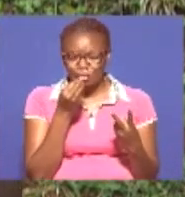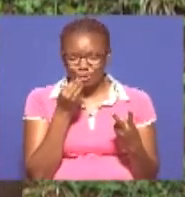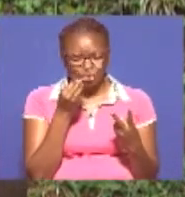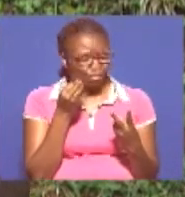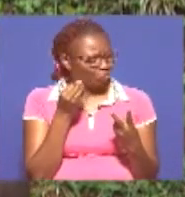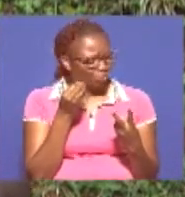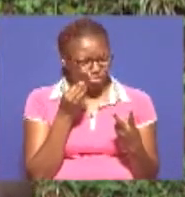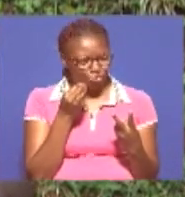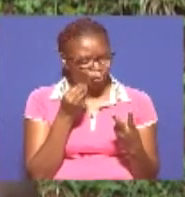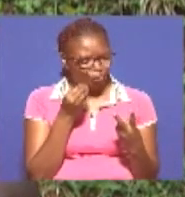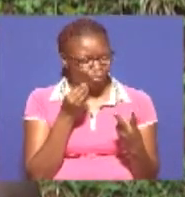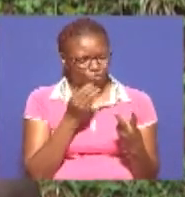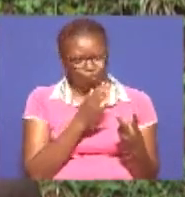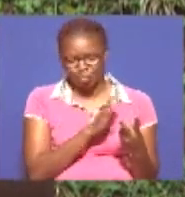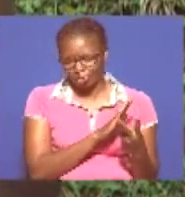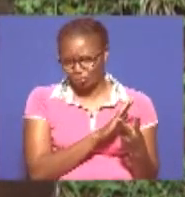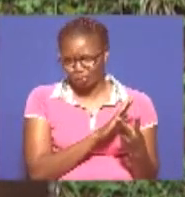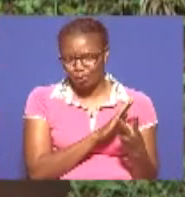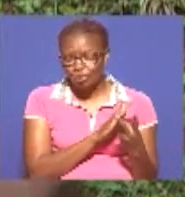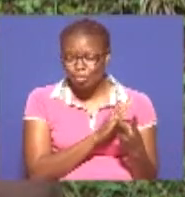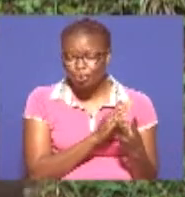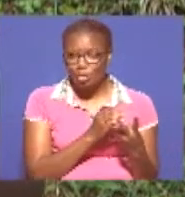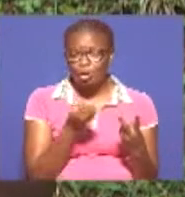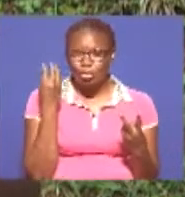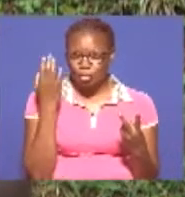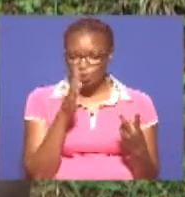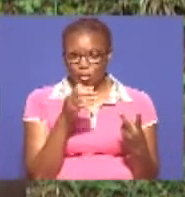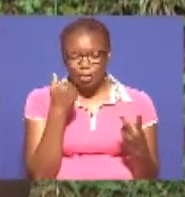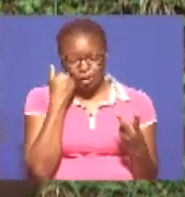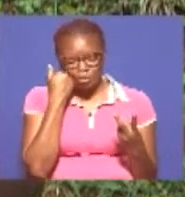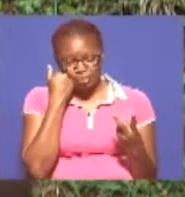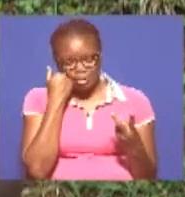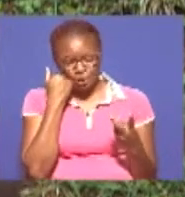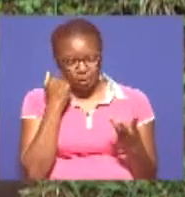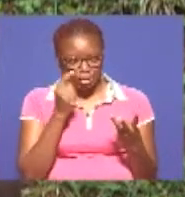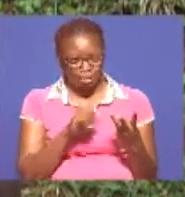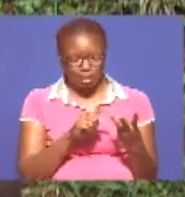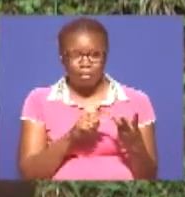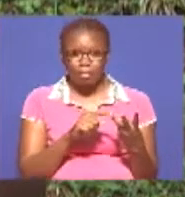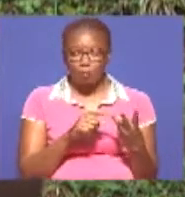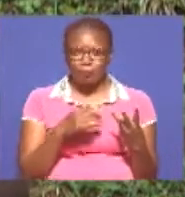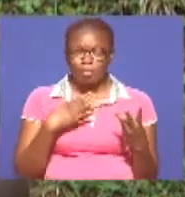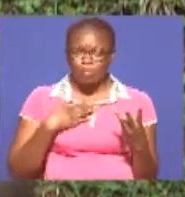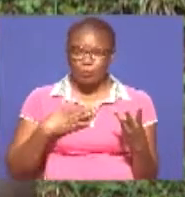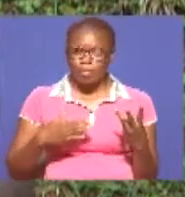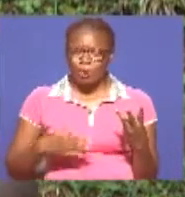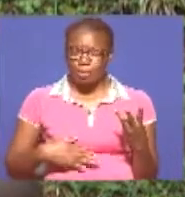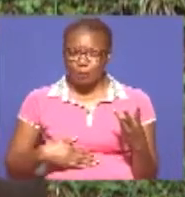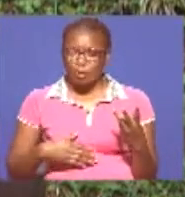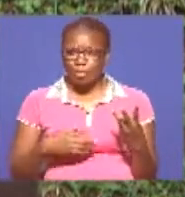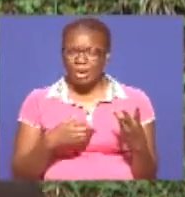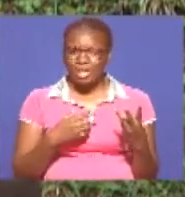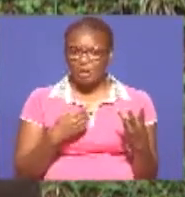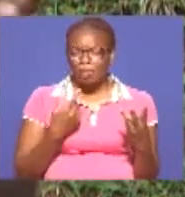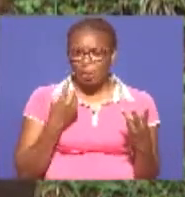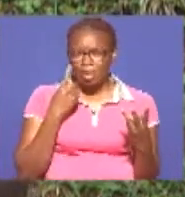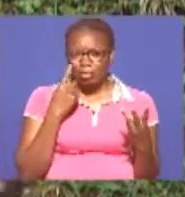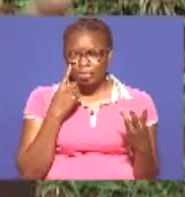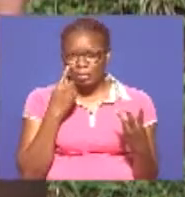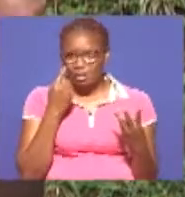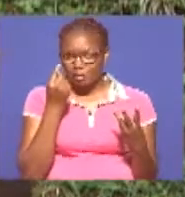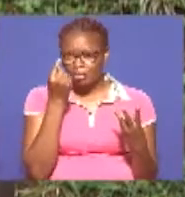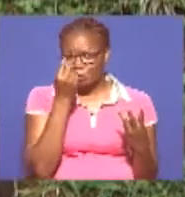Atena ngurue kubadilisha langi yake ya mwili ama ata ya macho Ukiona na kuangalia, nasema dimina Unapata ngurue ya